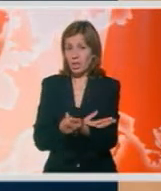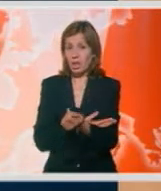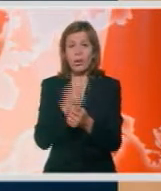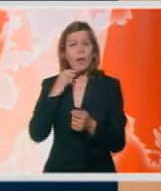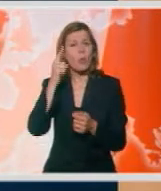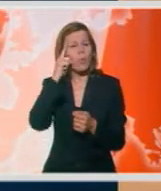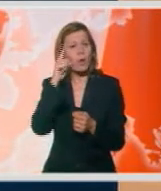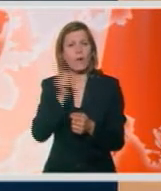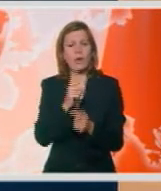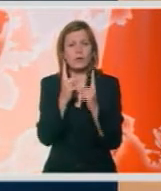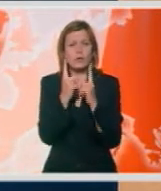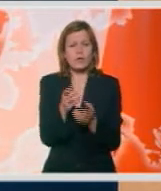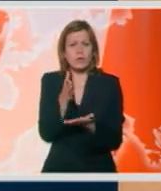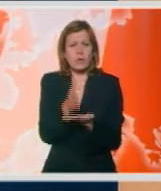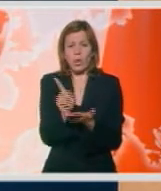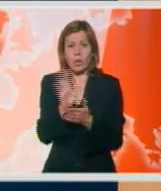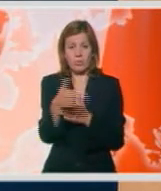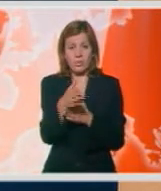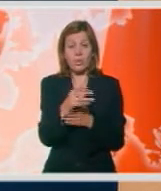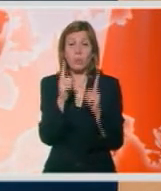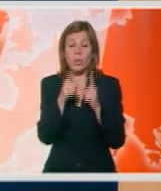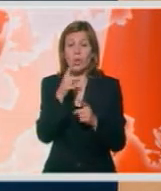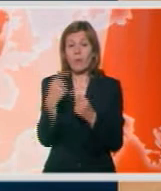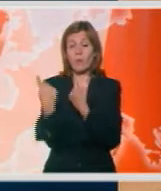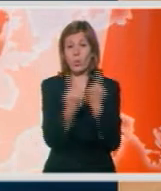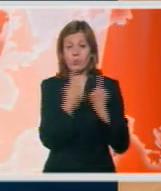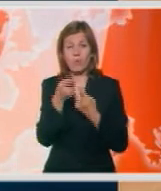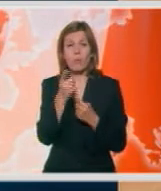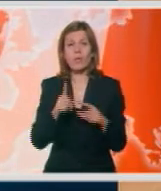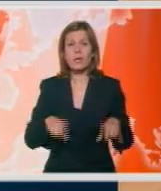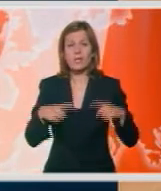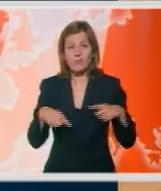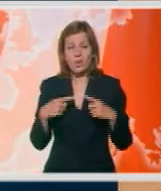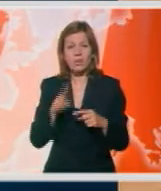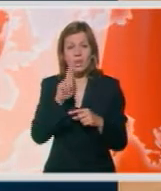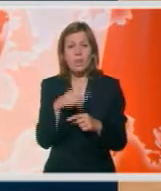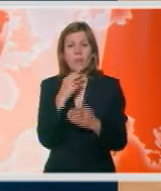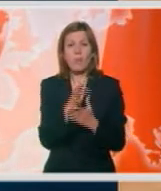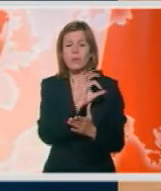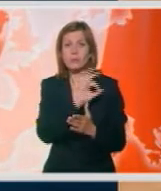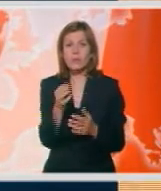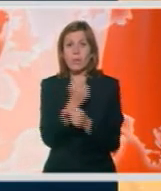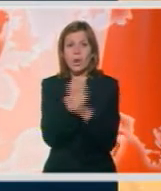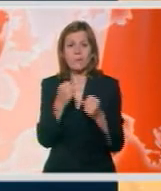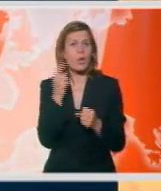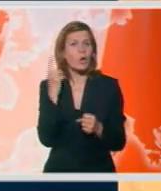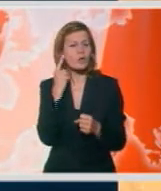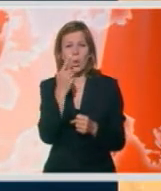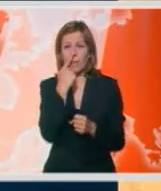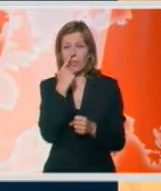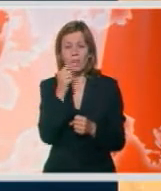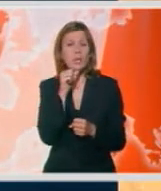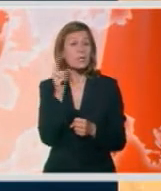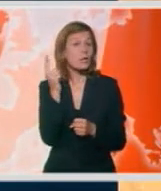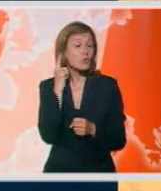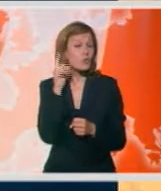uglavnom nepomična. Da bi opstala u ovim uslovima, ova životinica ima i zvanredno razvijena čula mirisa i